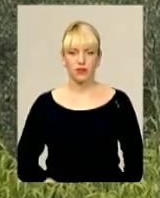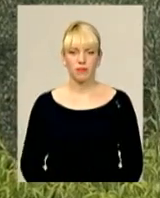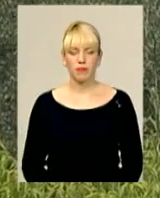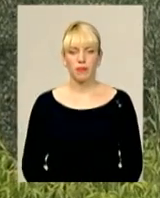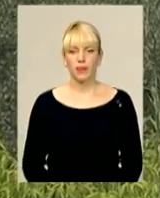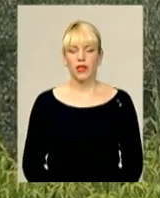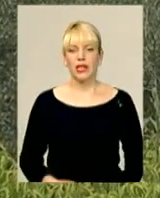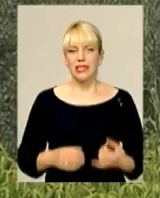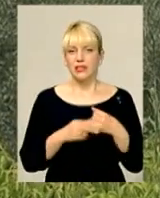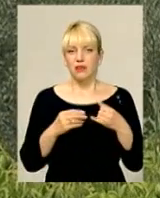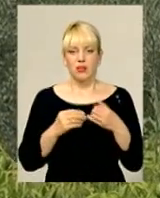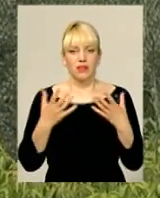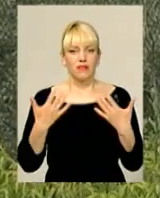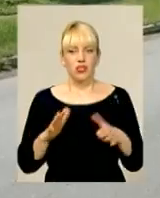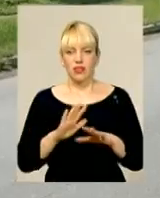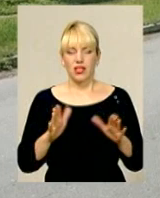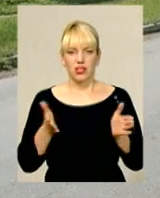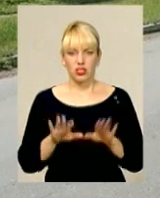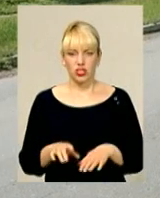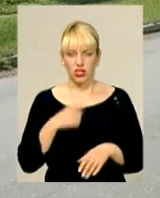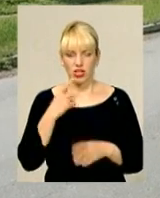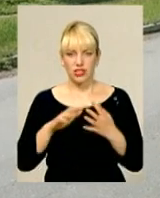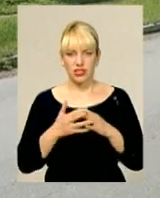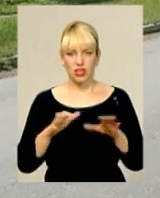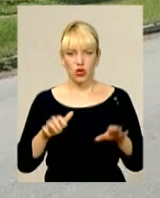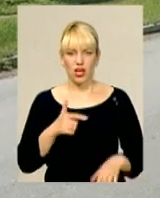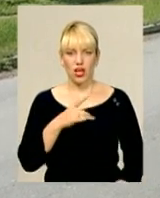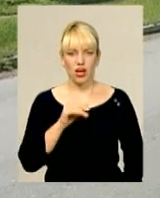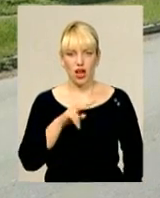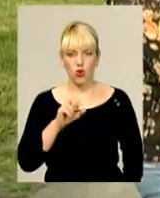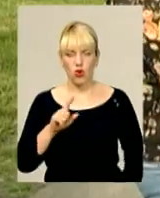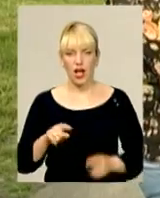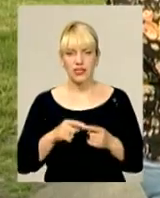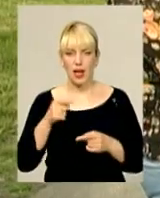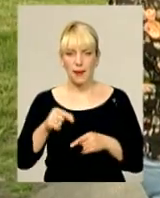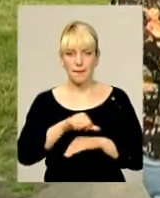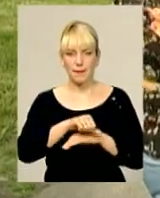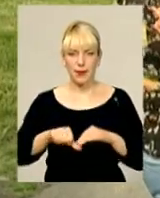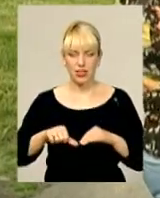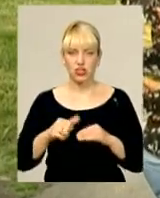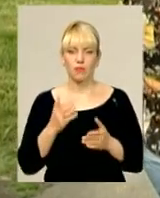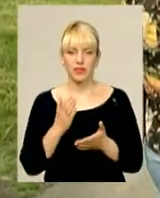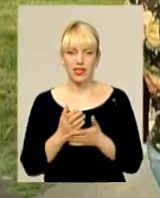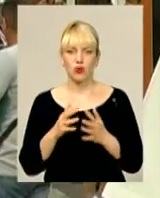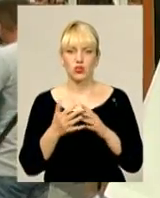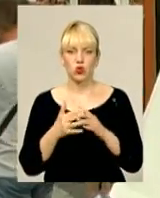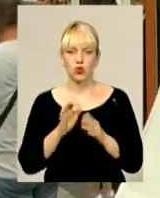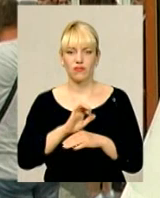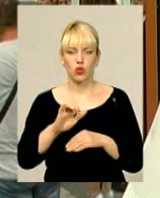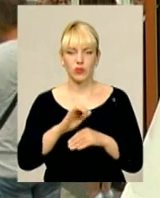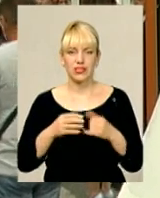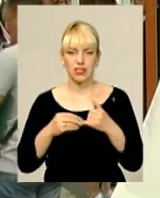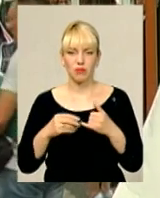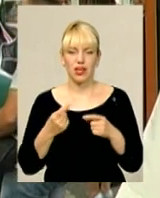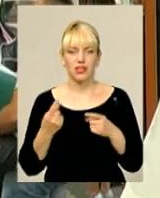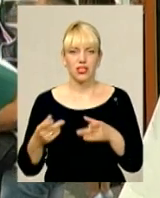не лишилося, каже нинішній сільський голова Віталій Гралю. А от за межами є. В оренді у сільгосп виробників. Єдинний